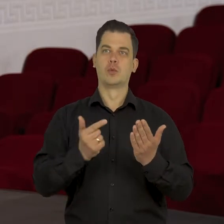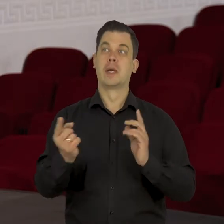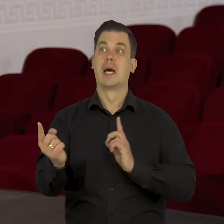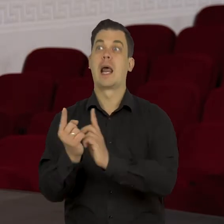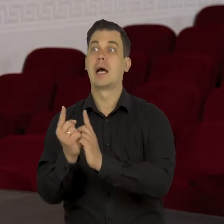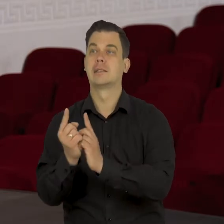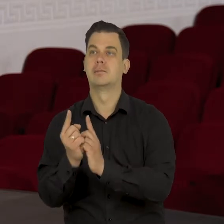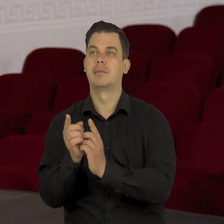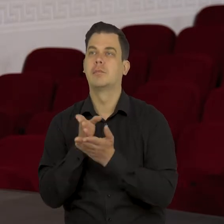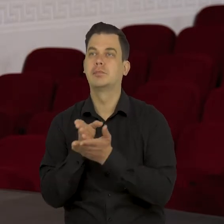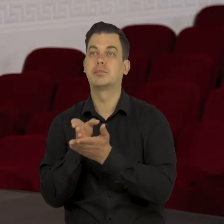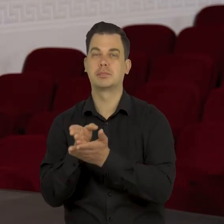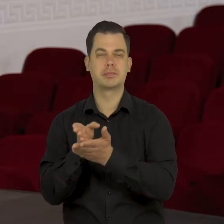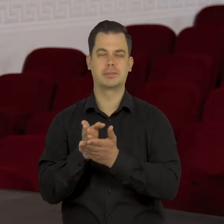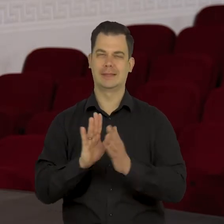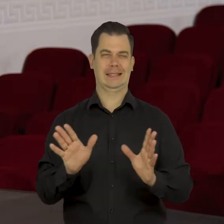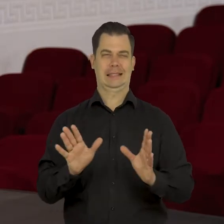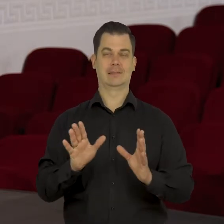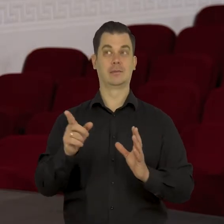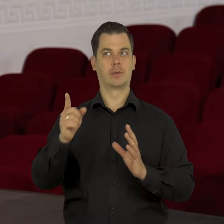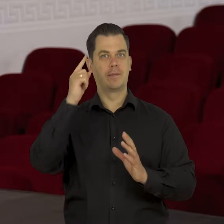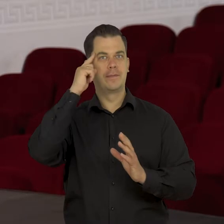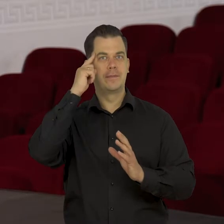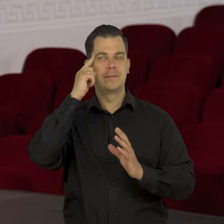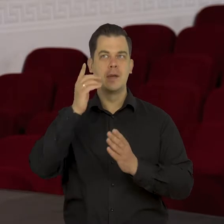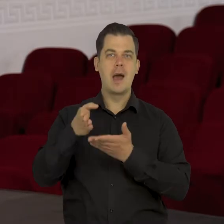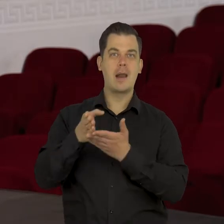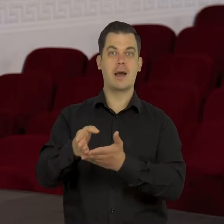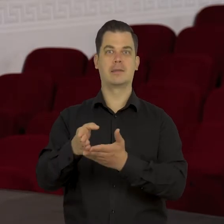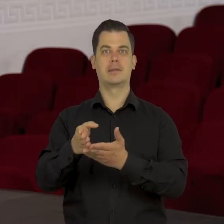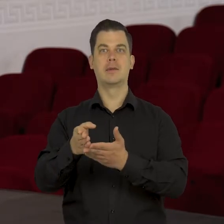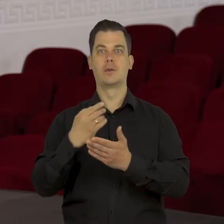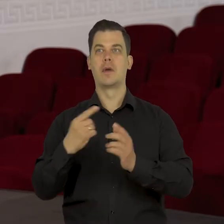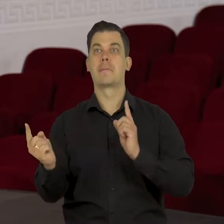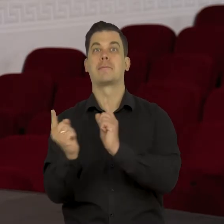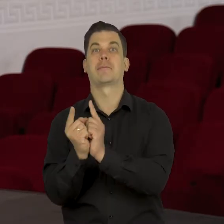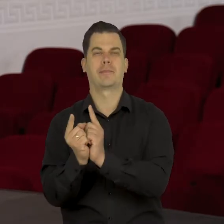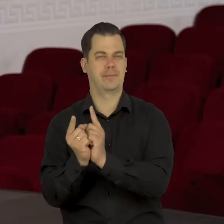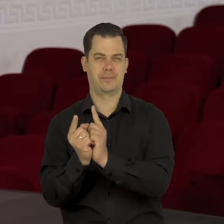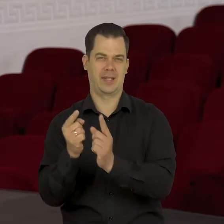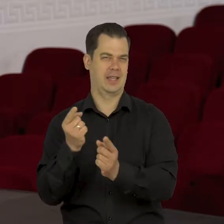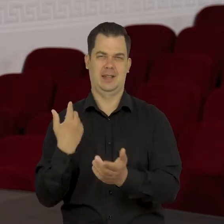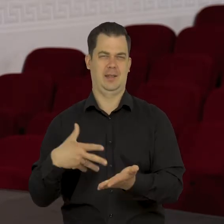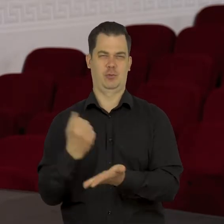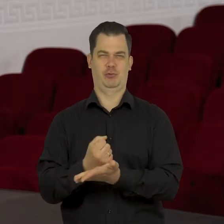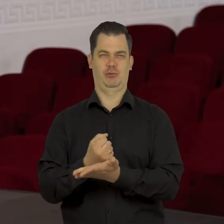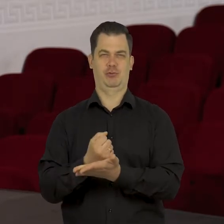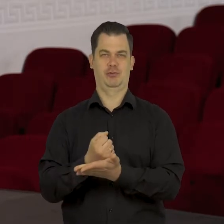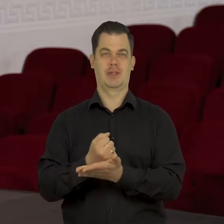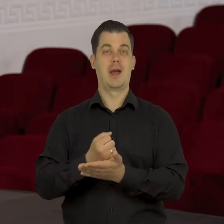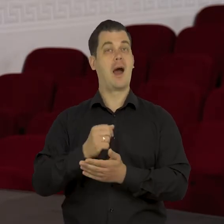aktora, intelektualnie i fizycznie i praktycznie. Być dla niego